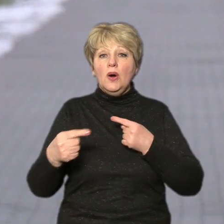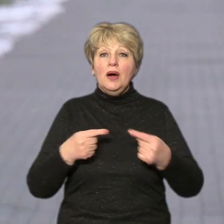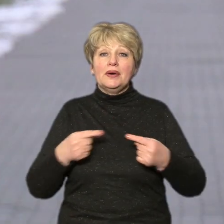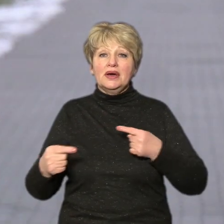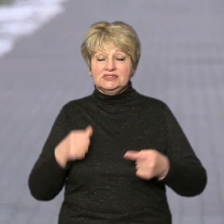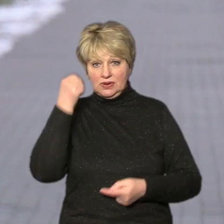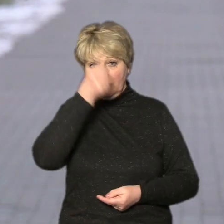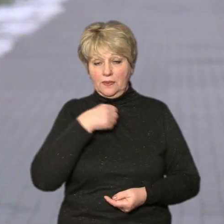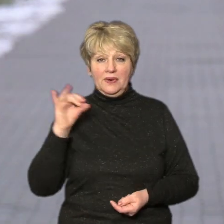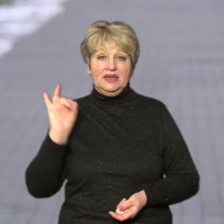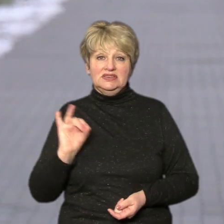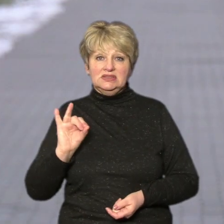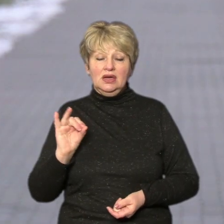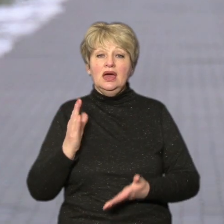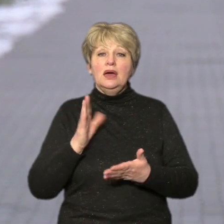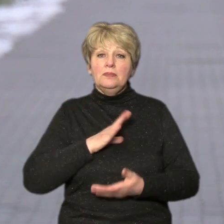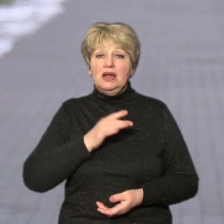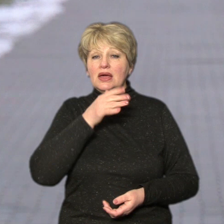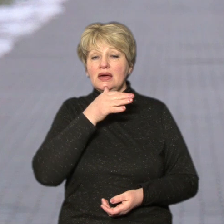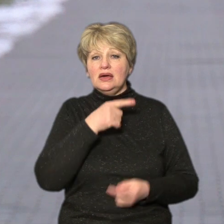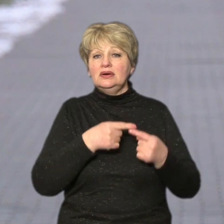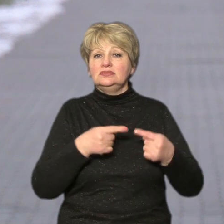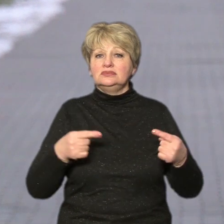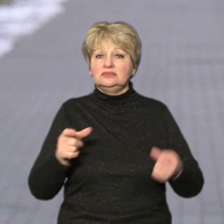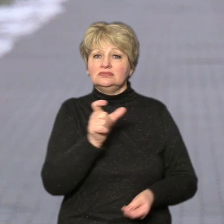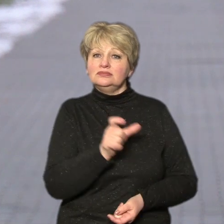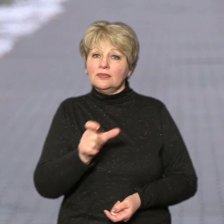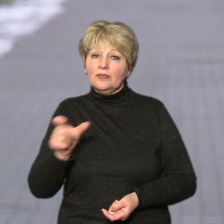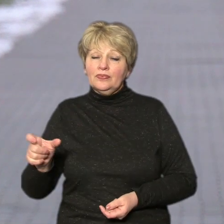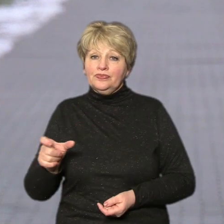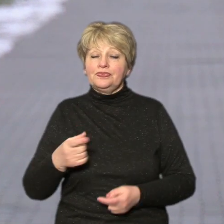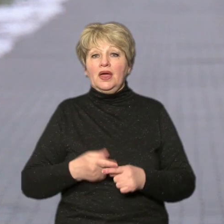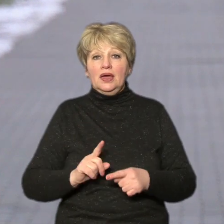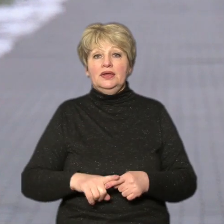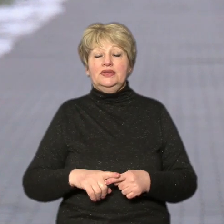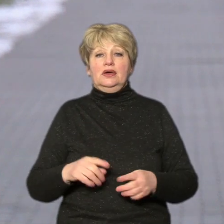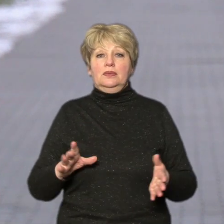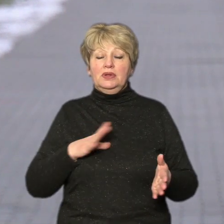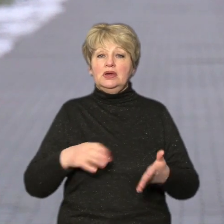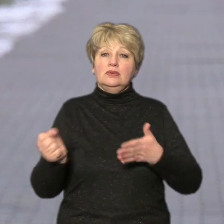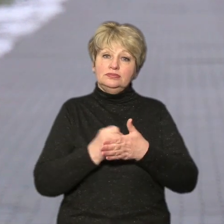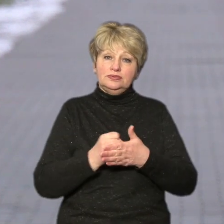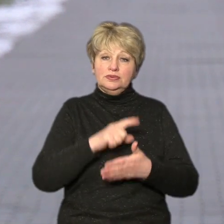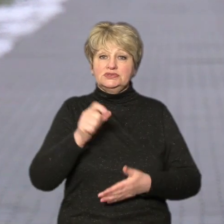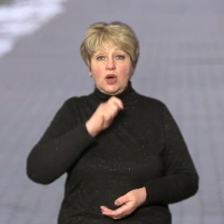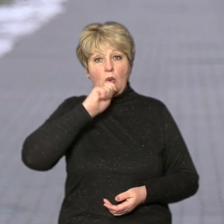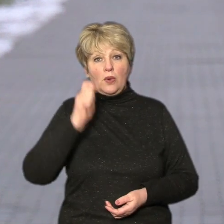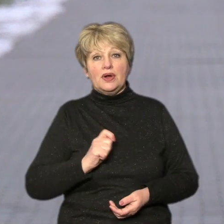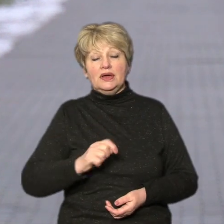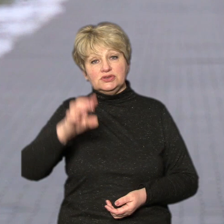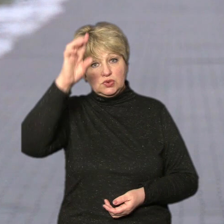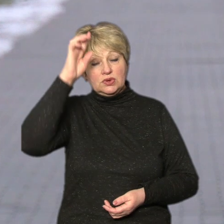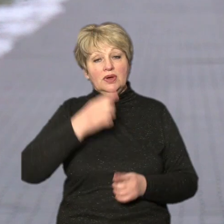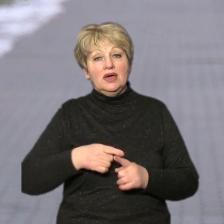історії міста були різні періоди, по чому якраз в різні періоди велася боротьба саме за українську державність. І це дуже